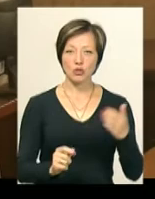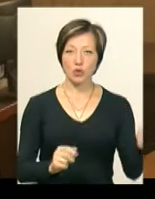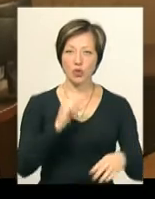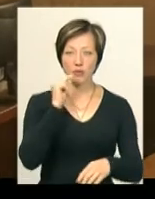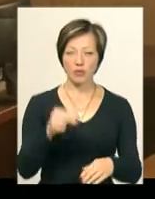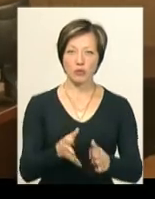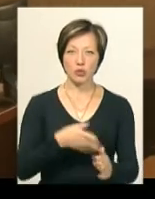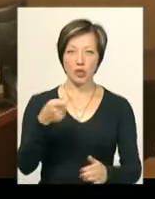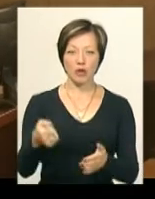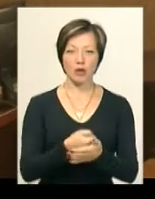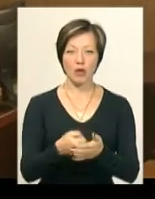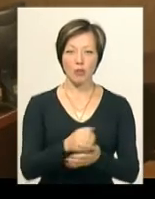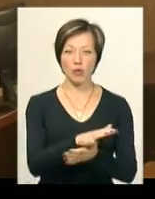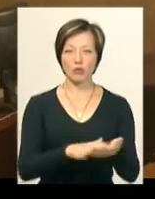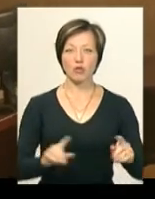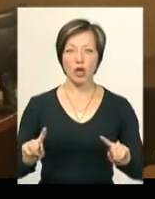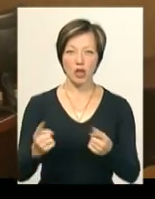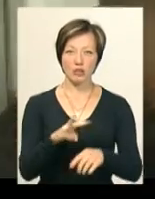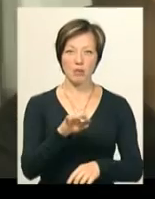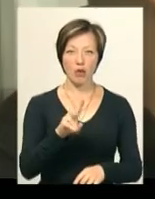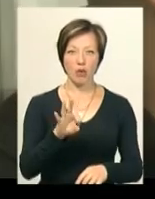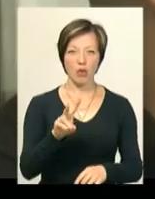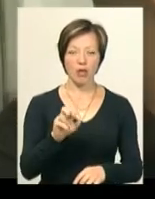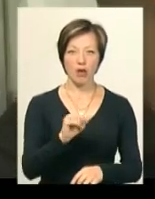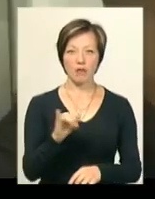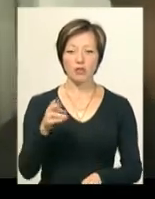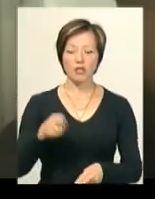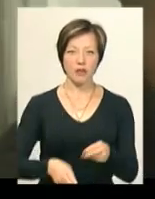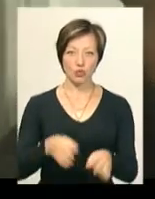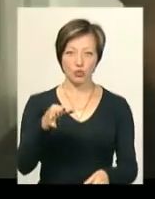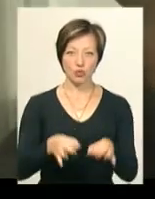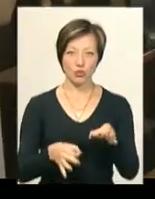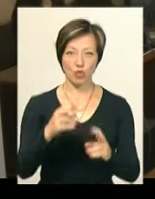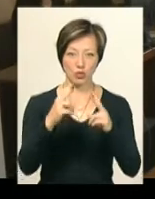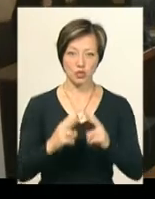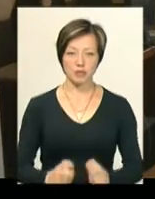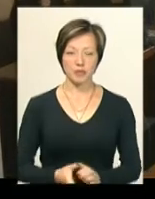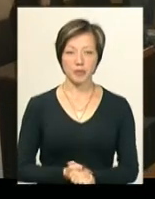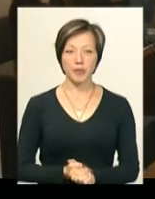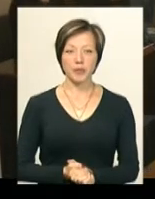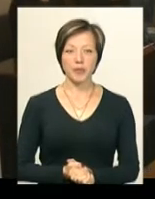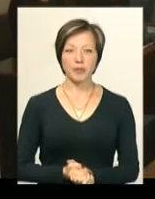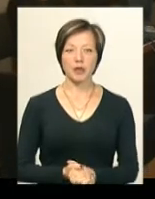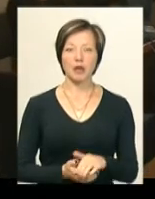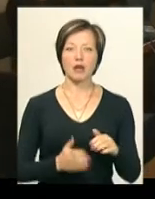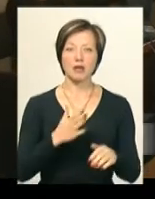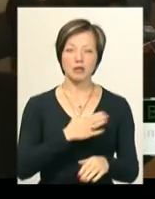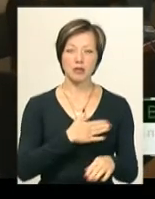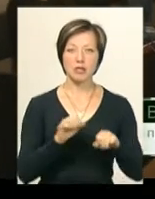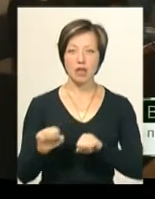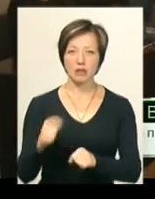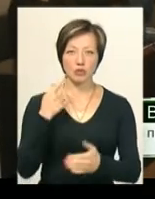клопотання про продовження арешту Роману Миколаєву до завершення досудового розслідування. Сторона захисту підозрюваного